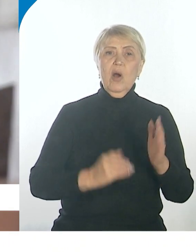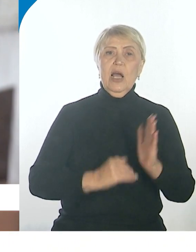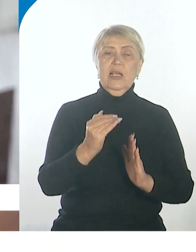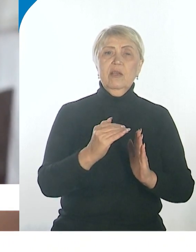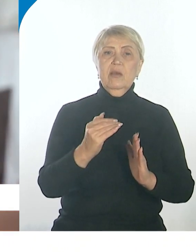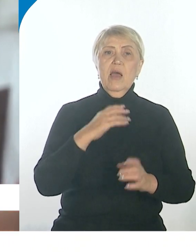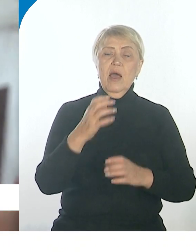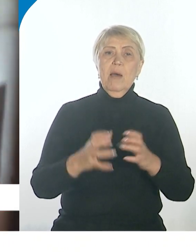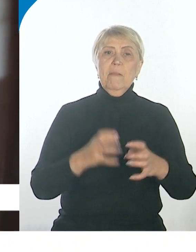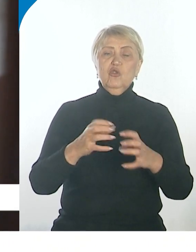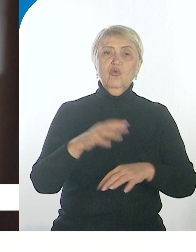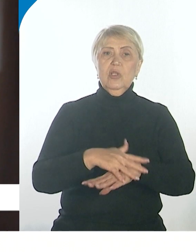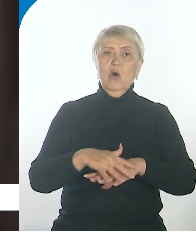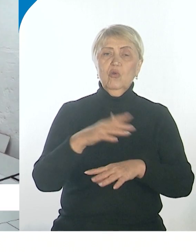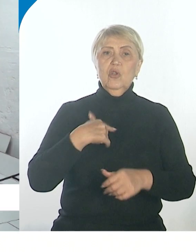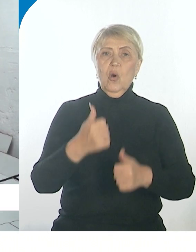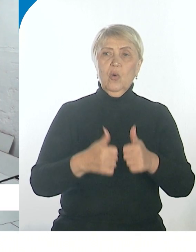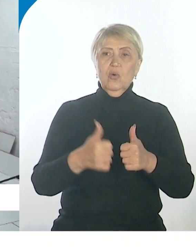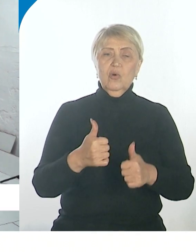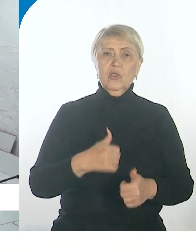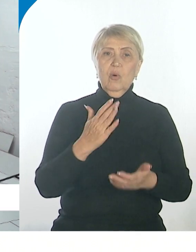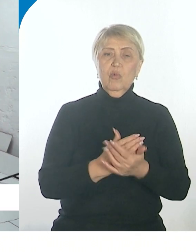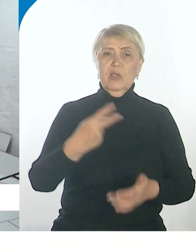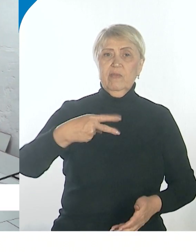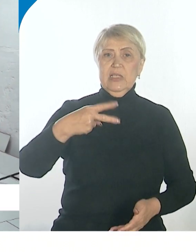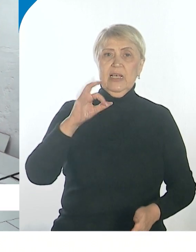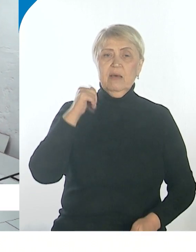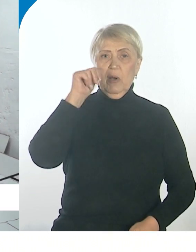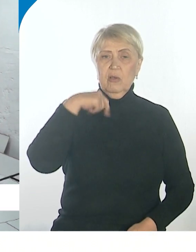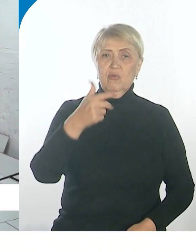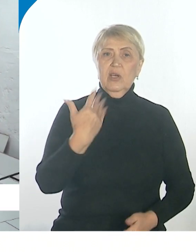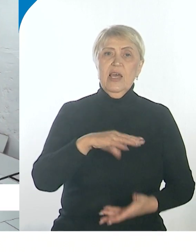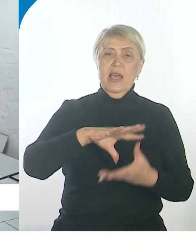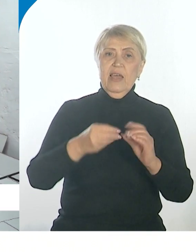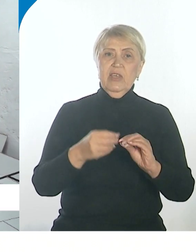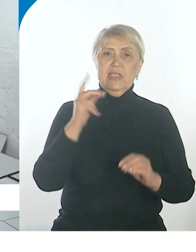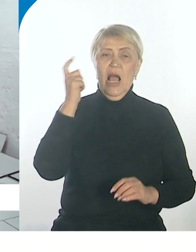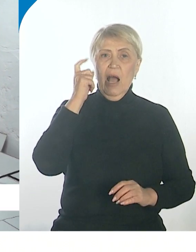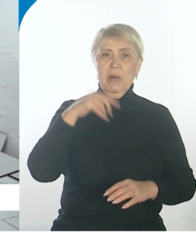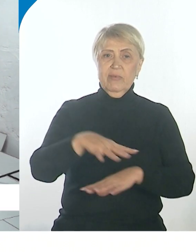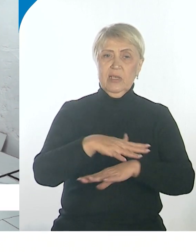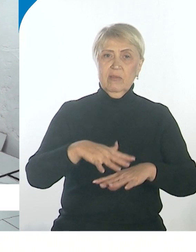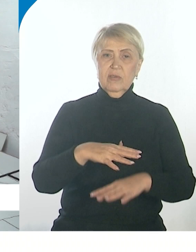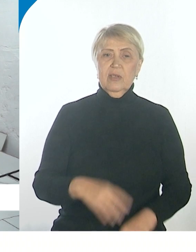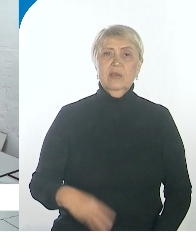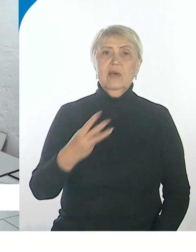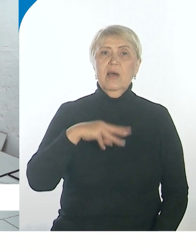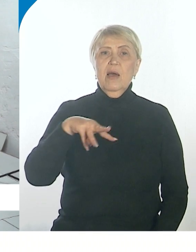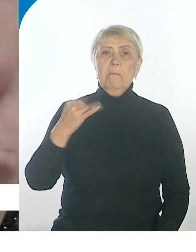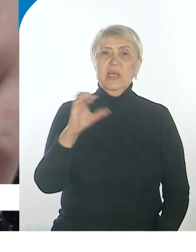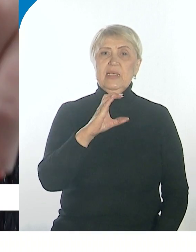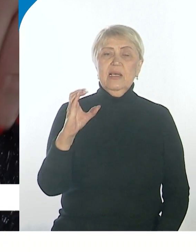конкурсу. Вице-мисс краса России в 2020 году. вот, естественно, мисс Хабаровский край, мисс Восток России. Я еще тогда подержусь.